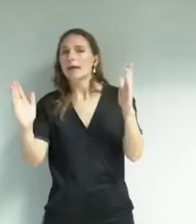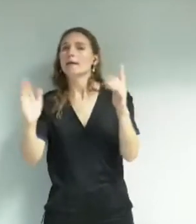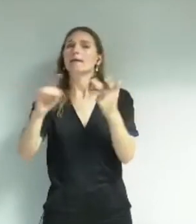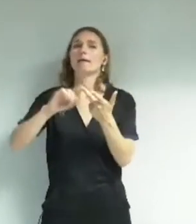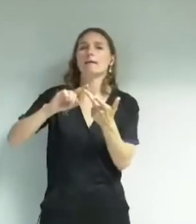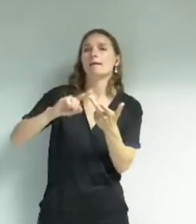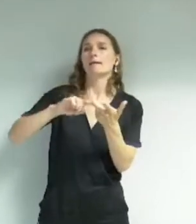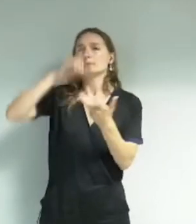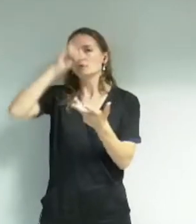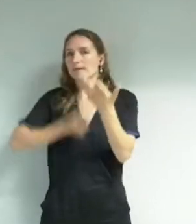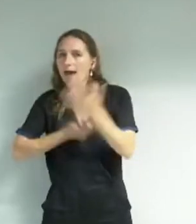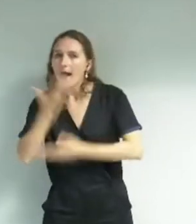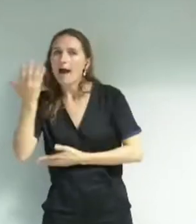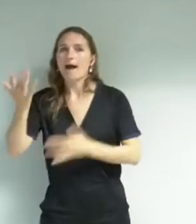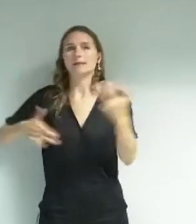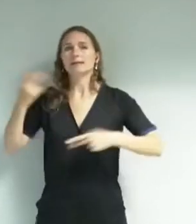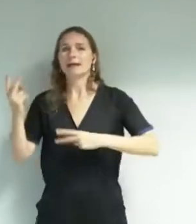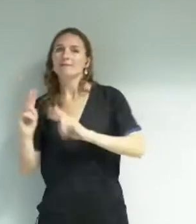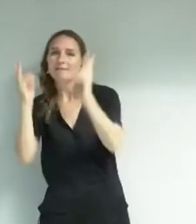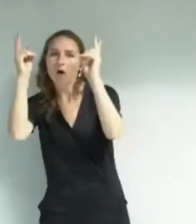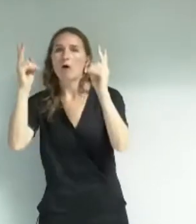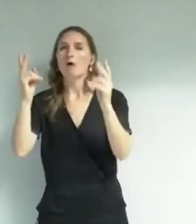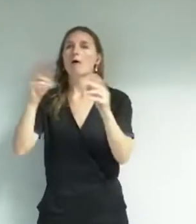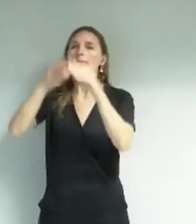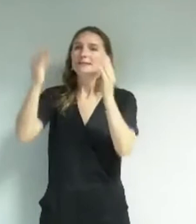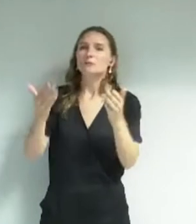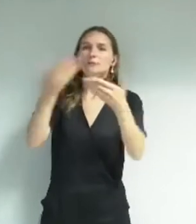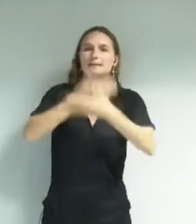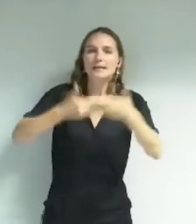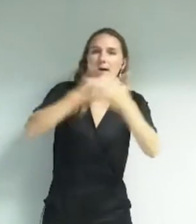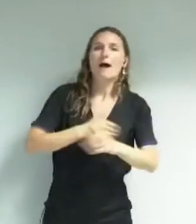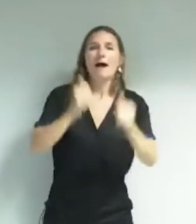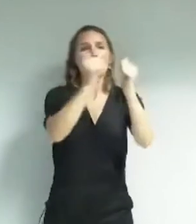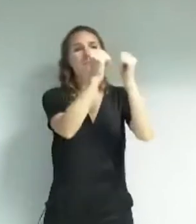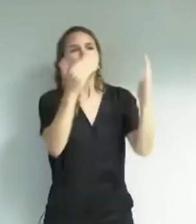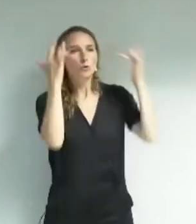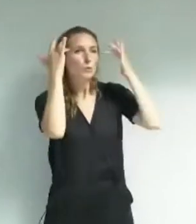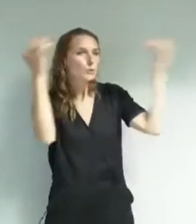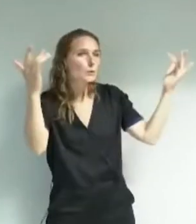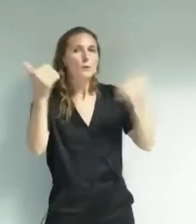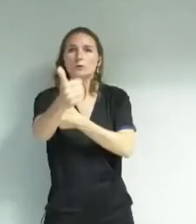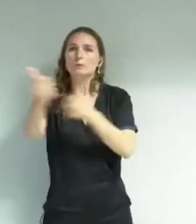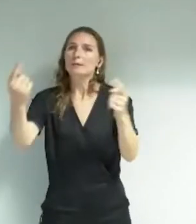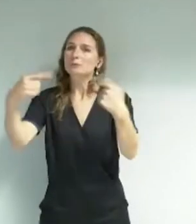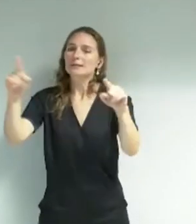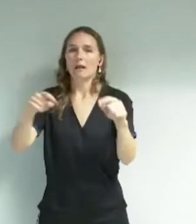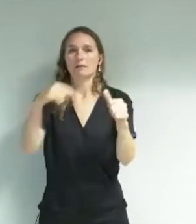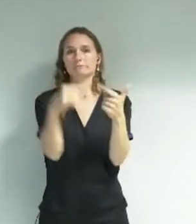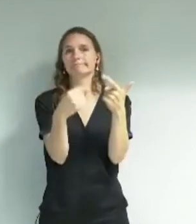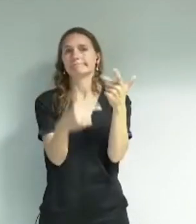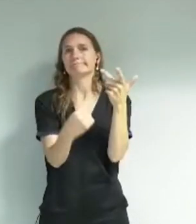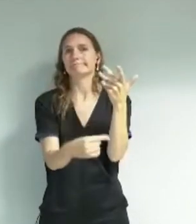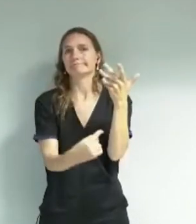cinématographique, le spectacle vivant, la maison de la culture, le secteur musical. Cette description